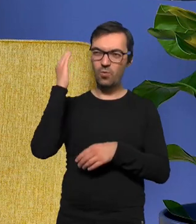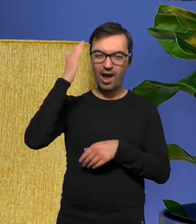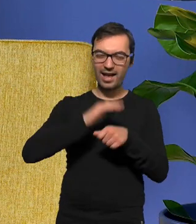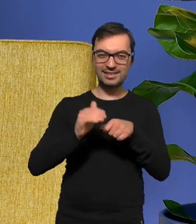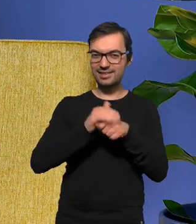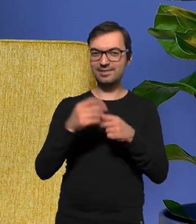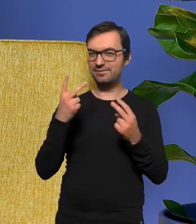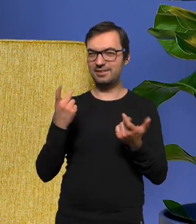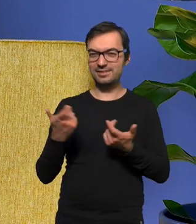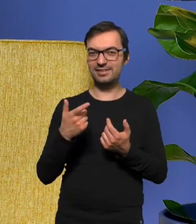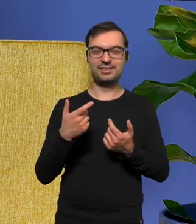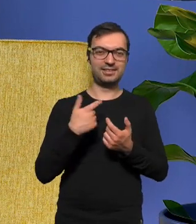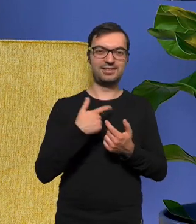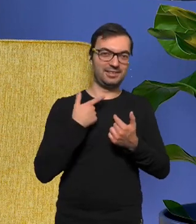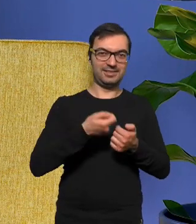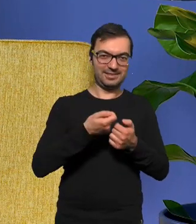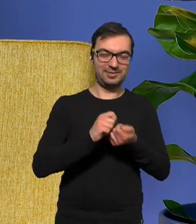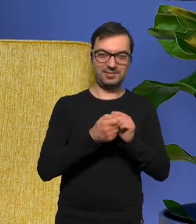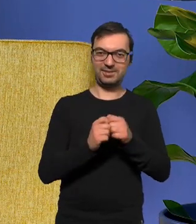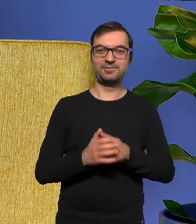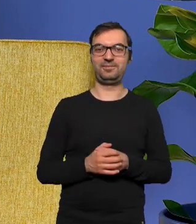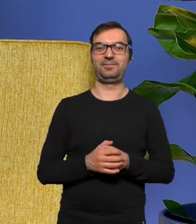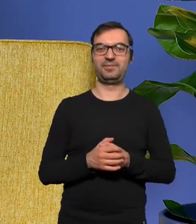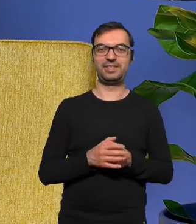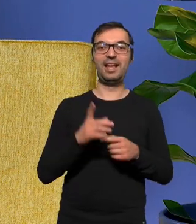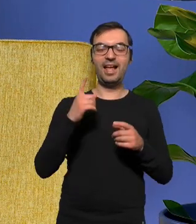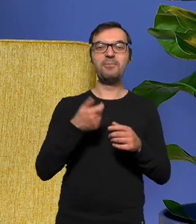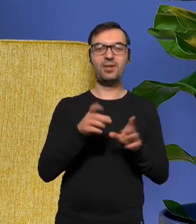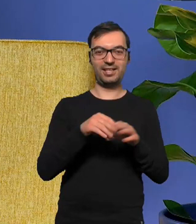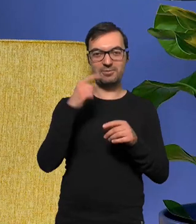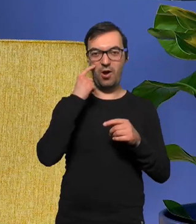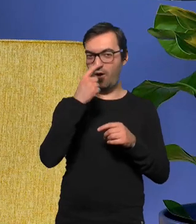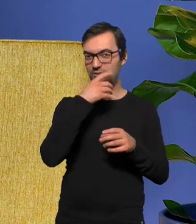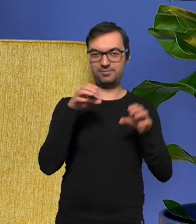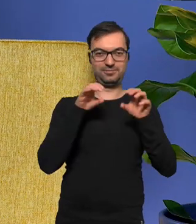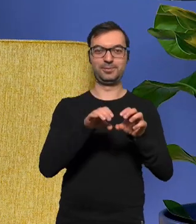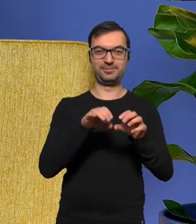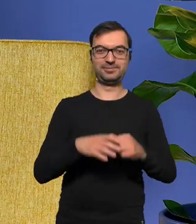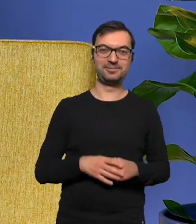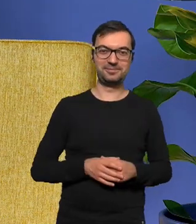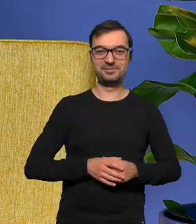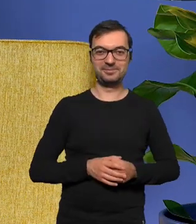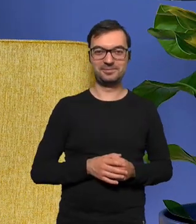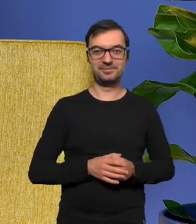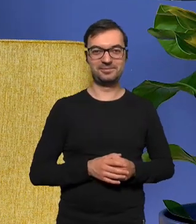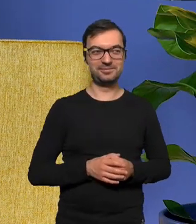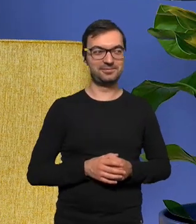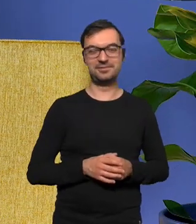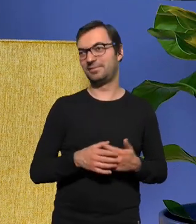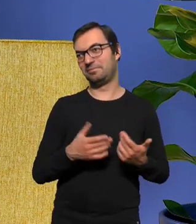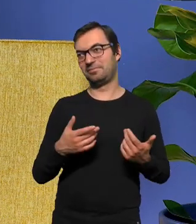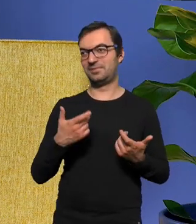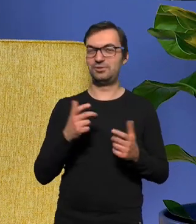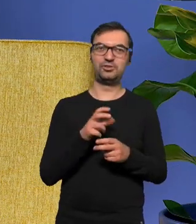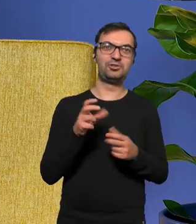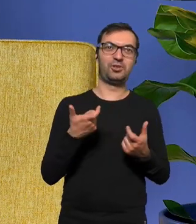ważny? no bym sobie przemoczył ale z oczami bym sobie oglądał telewizja nie no ale